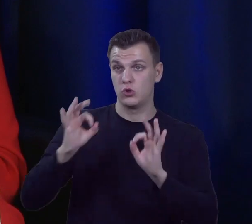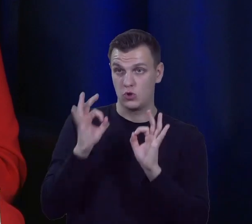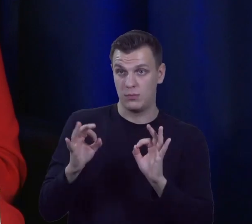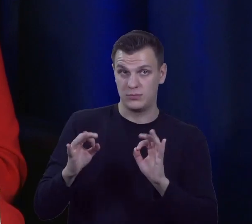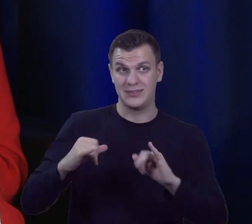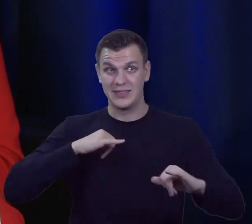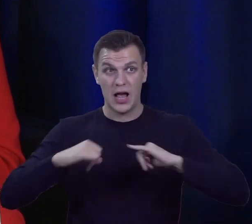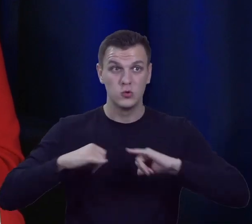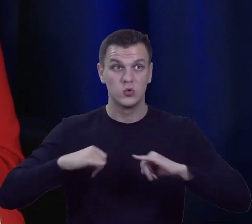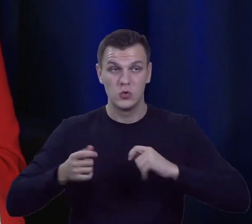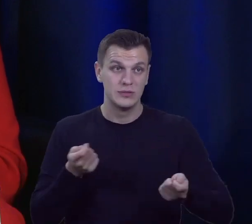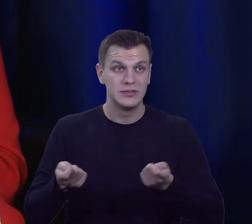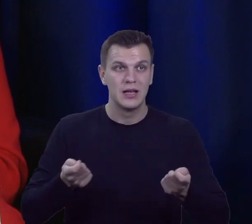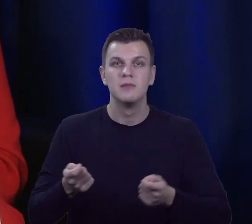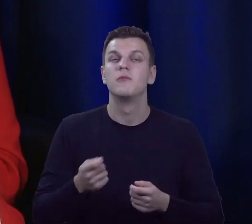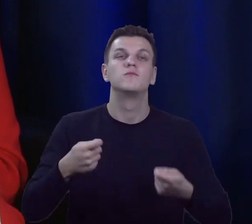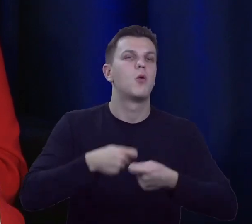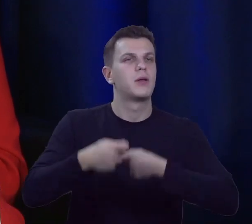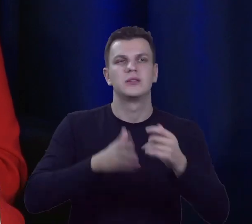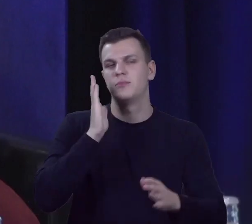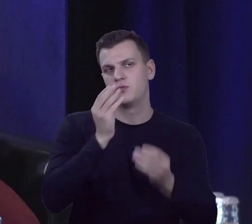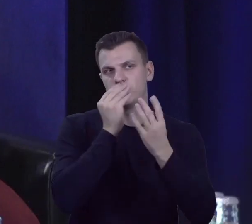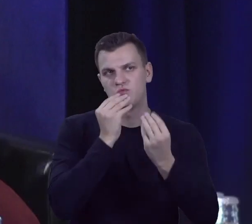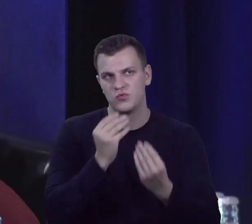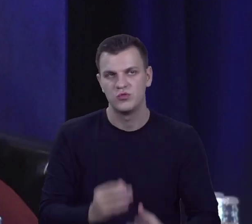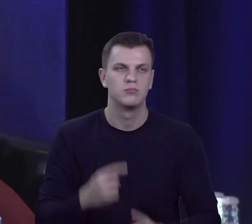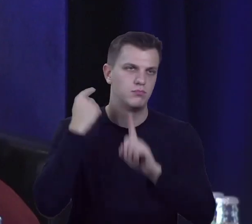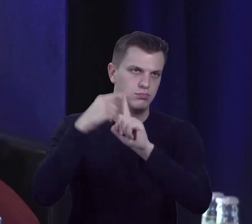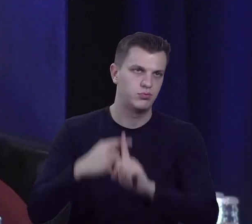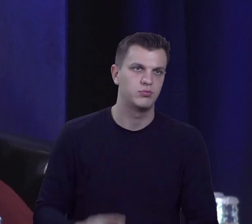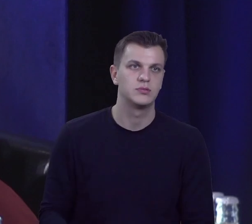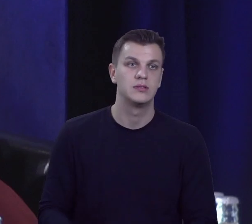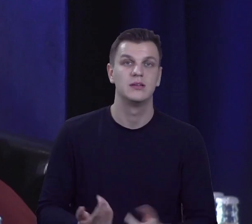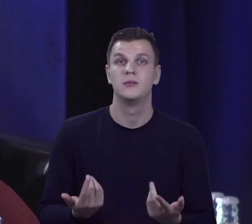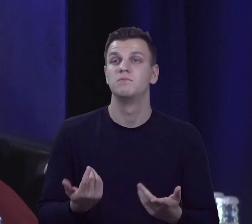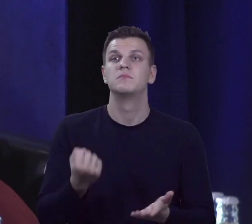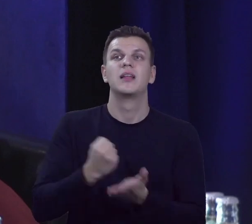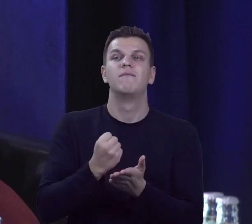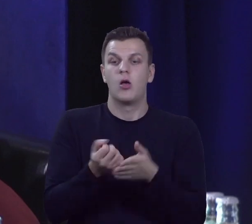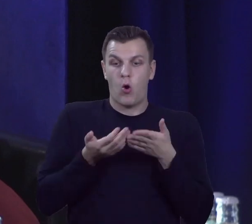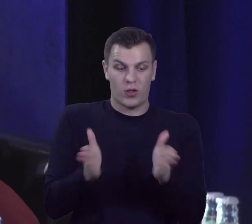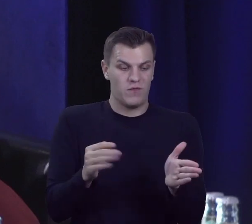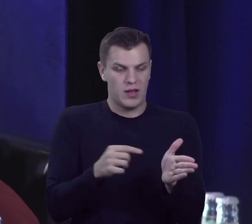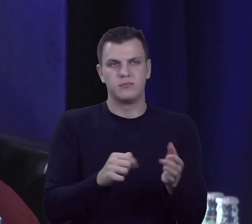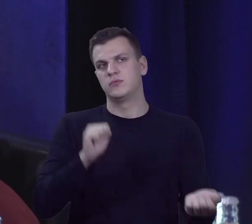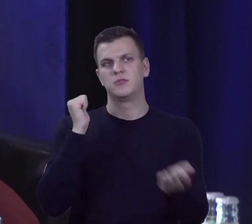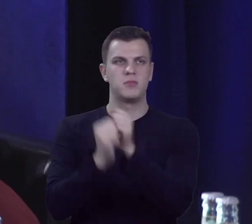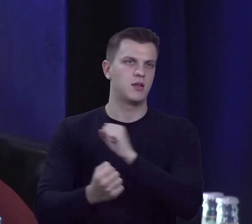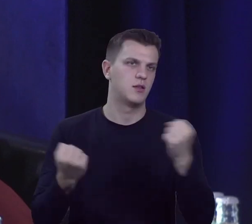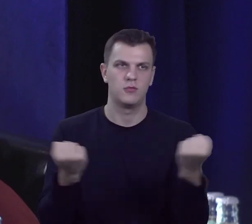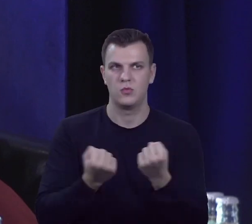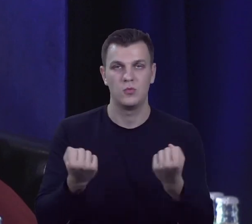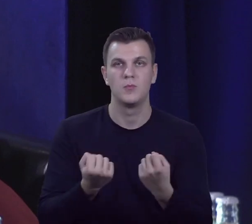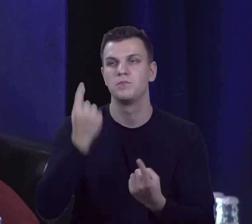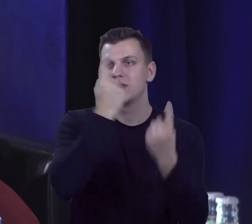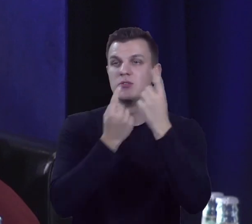we współpracy same walory. Zmieniła się totalnie otwartość. Myślę, że jednak w większości samorządowców